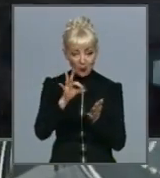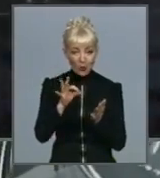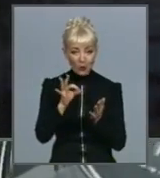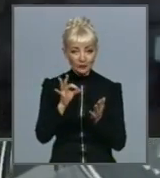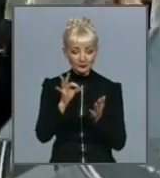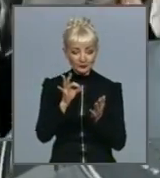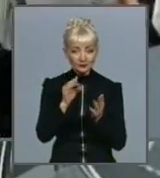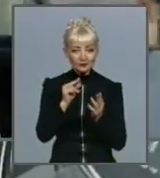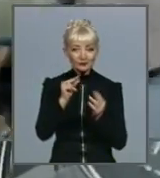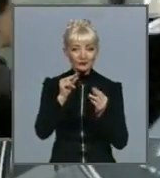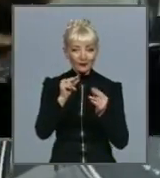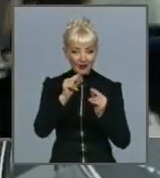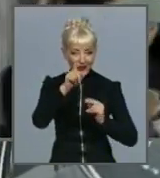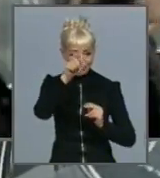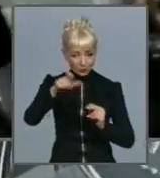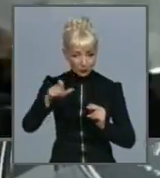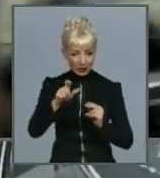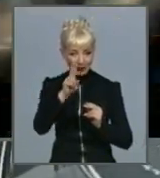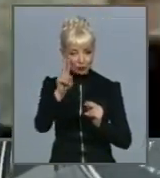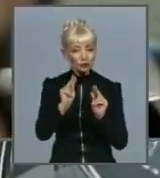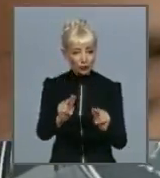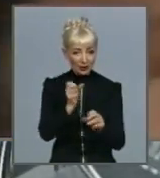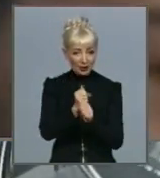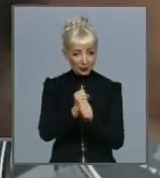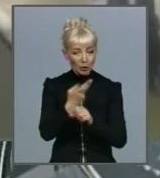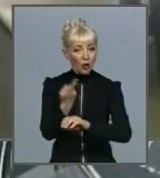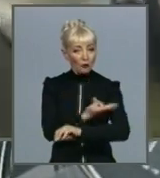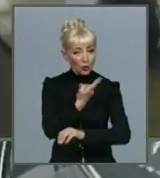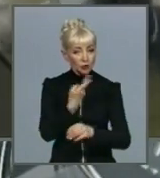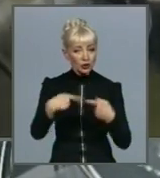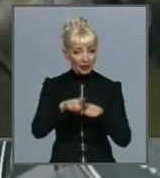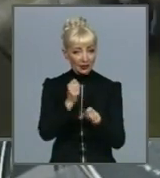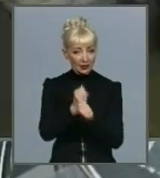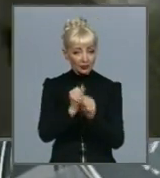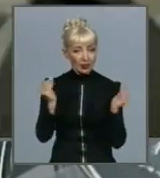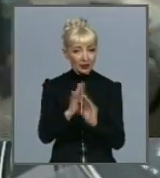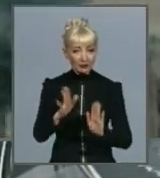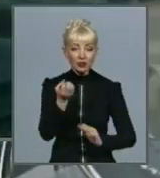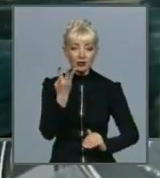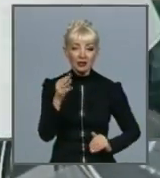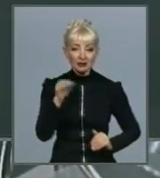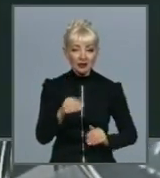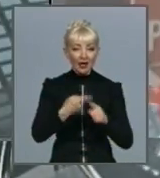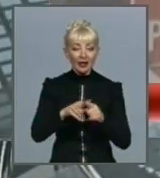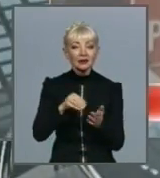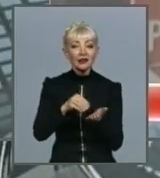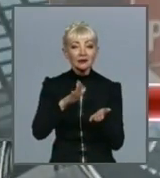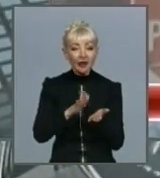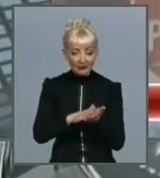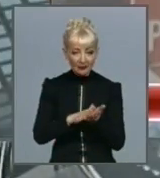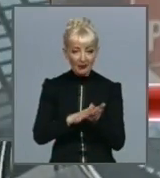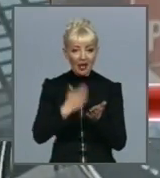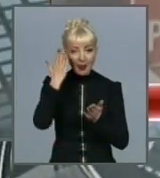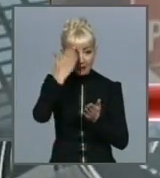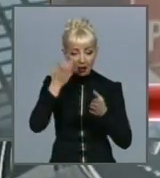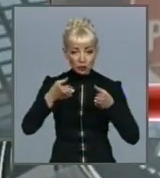році в Польщі таких працювало не менше 13 тисяч. Це дані прикордонної служби. За рік